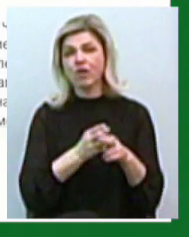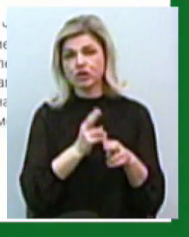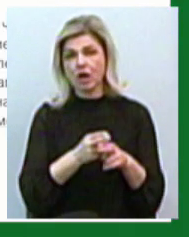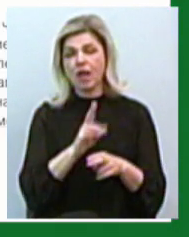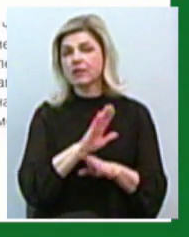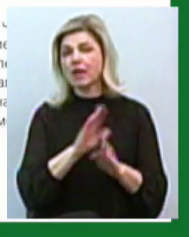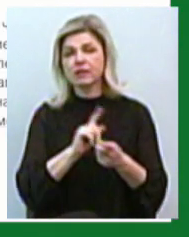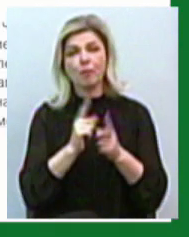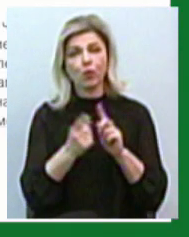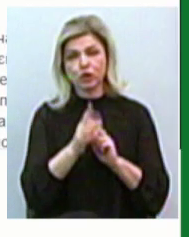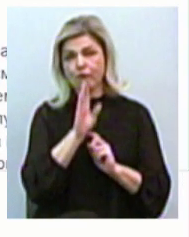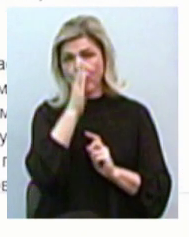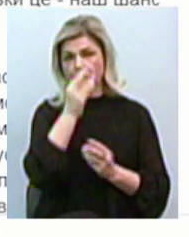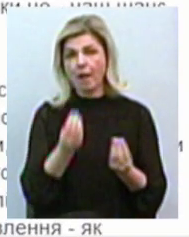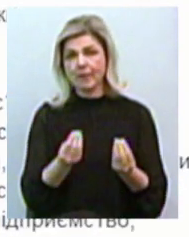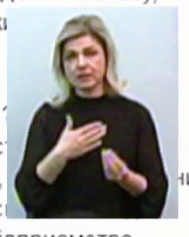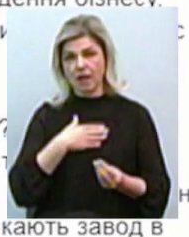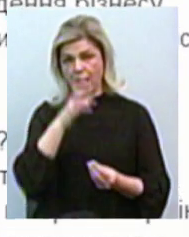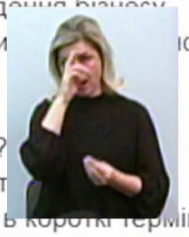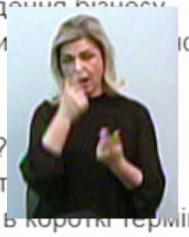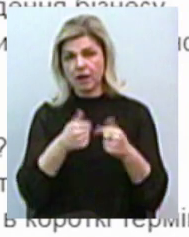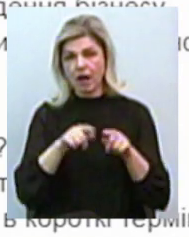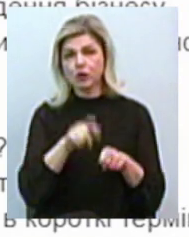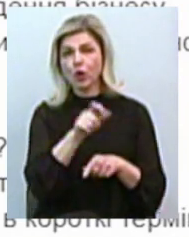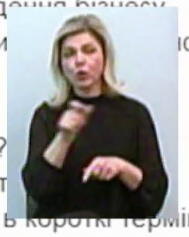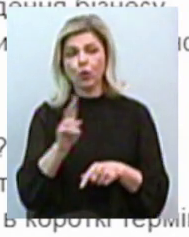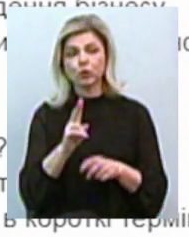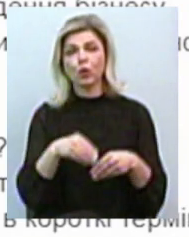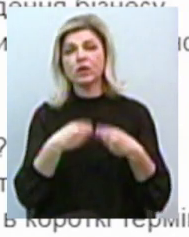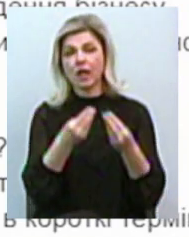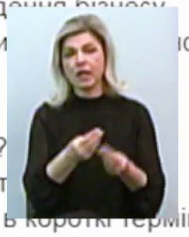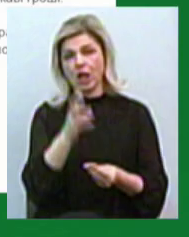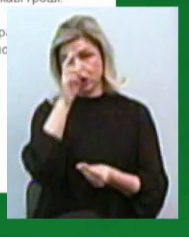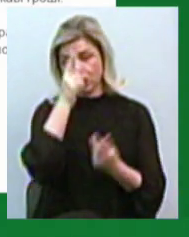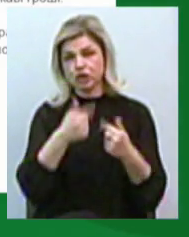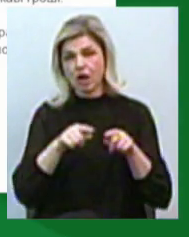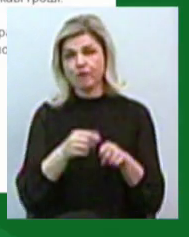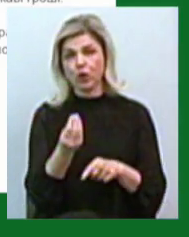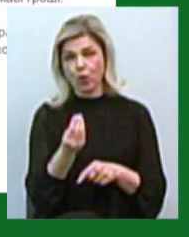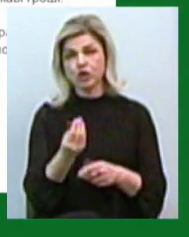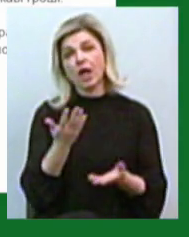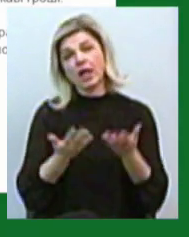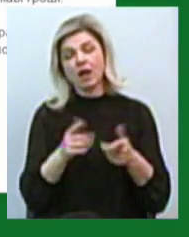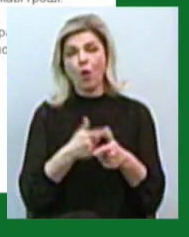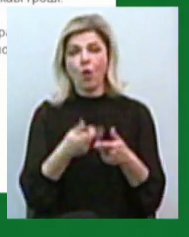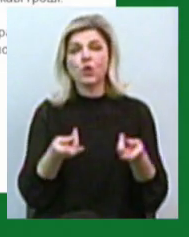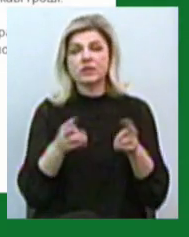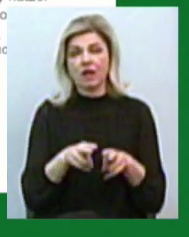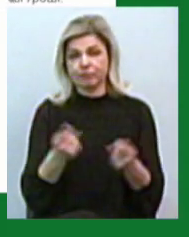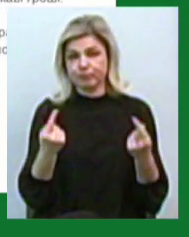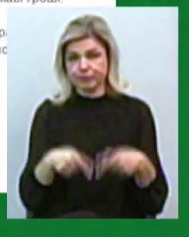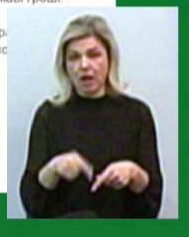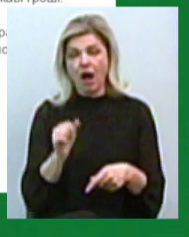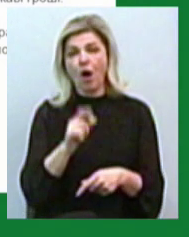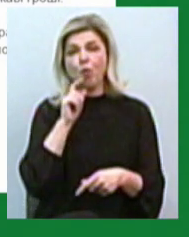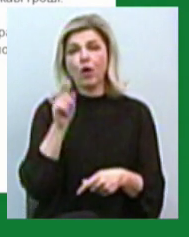ворогом бізнесу нашої країни, людям, які приносять державі гроші. Інакше залишимось ні з чим, а Україна так і залишиться країною